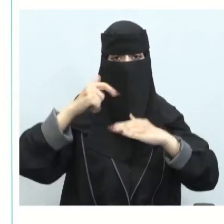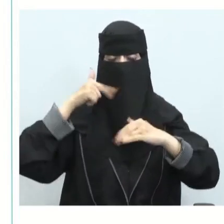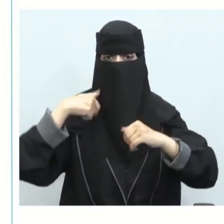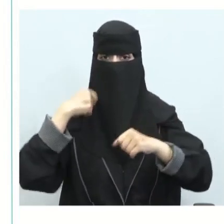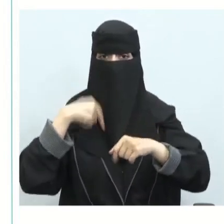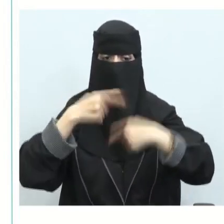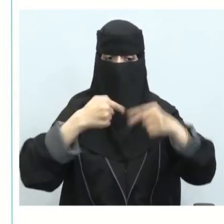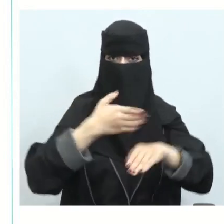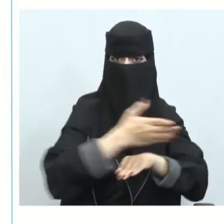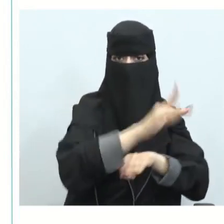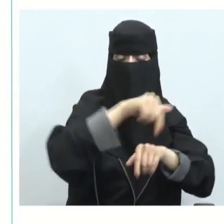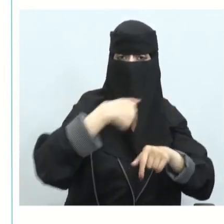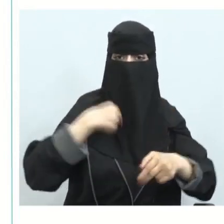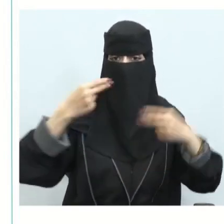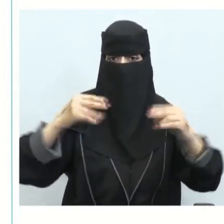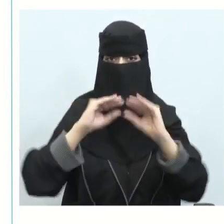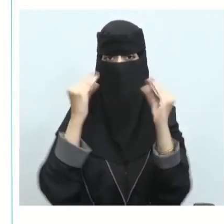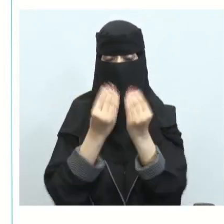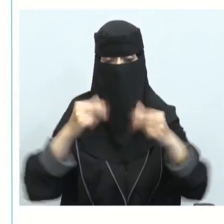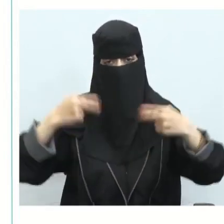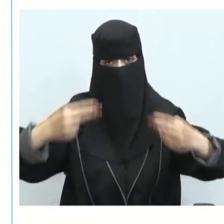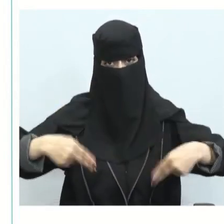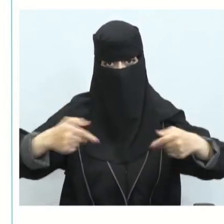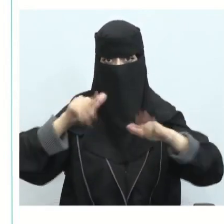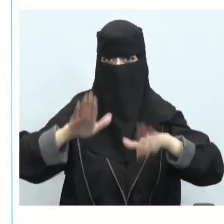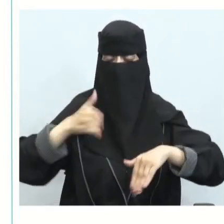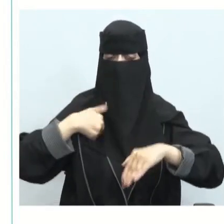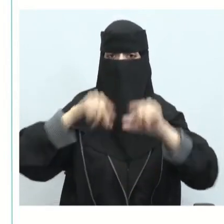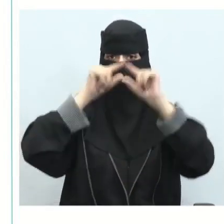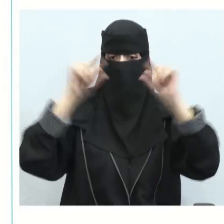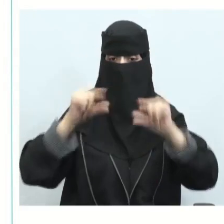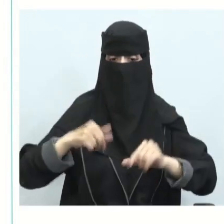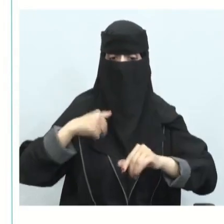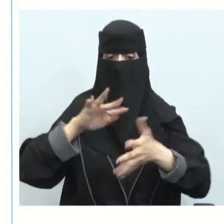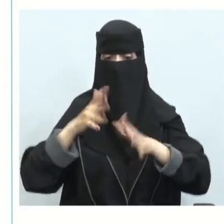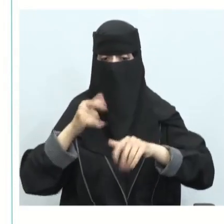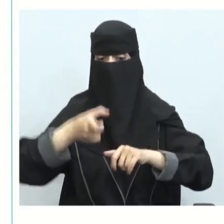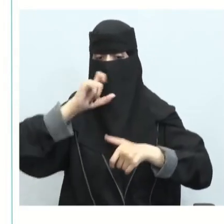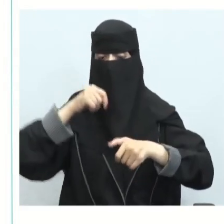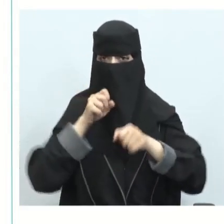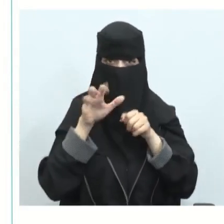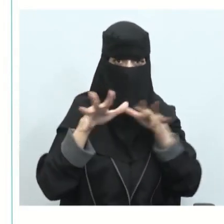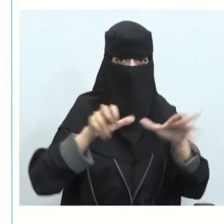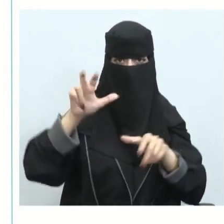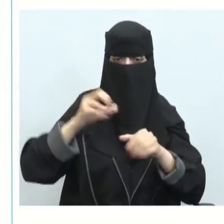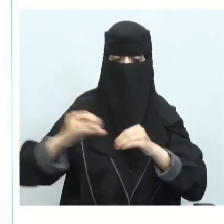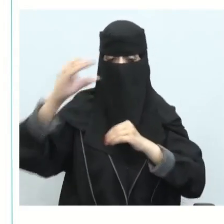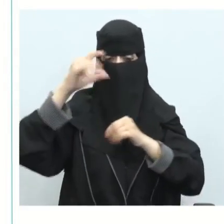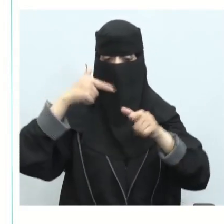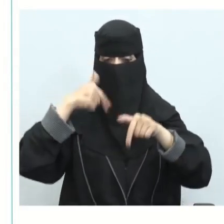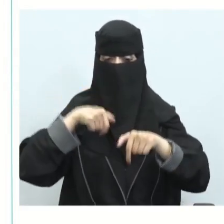لدينا عدة مصطلحات رئيسة أيضا قابل للشرب انبعاثات الكربون صافي صفري